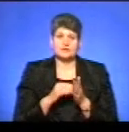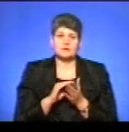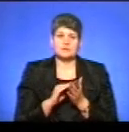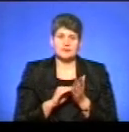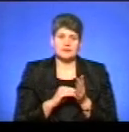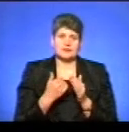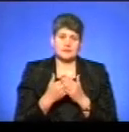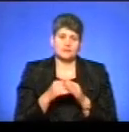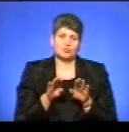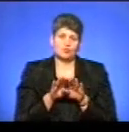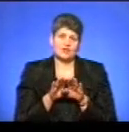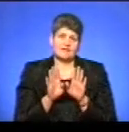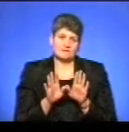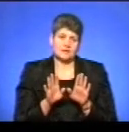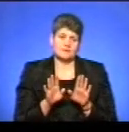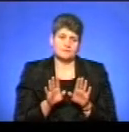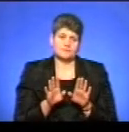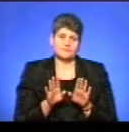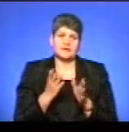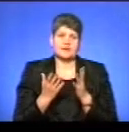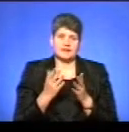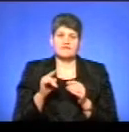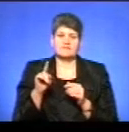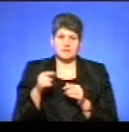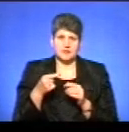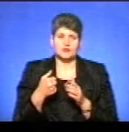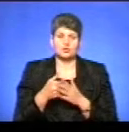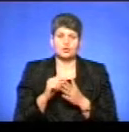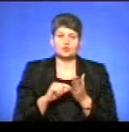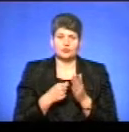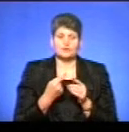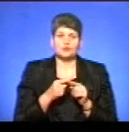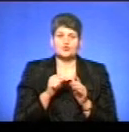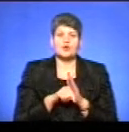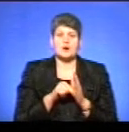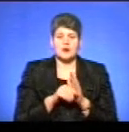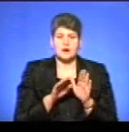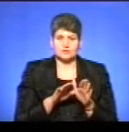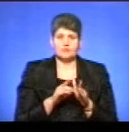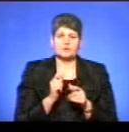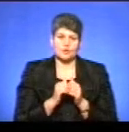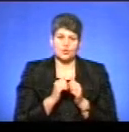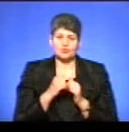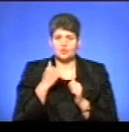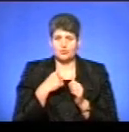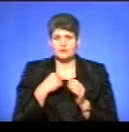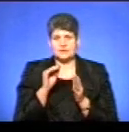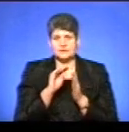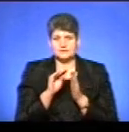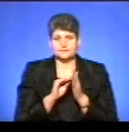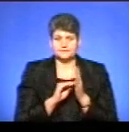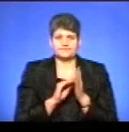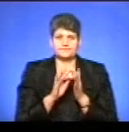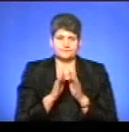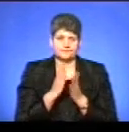на певному тому рівні, який вимагається до довідок зазначеного характеру. Вони щороку в нас опубліковуються,